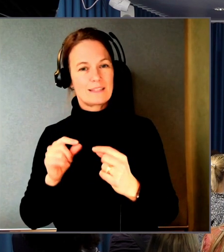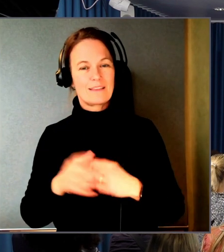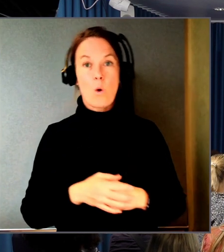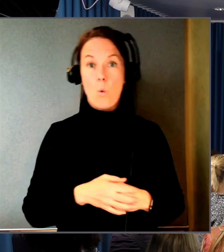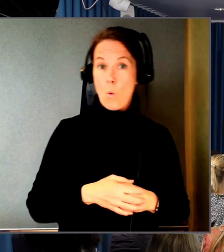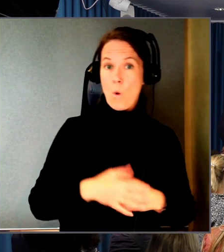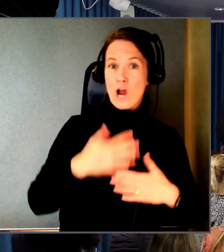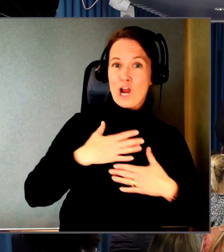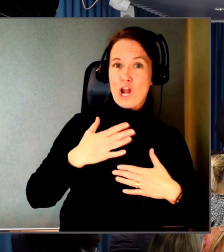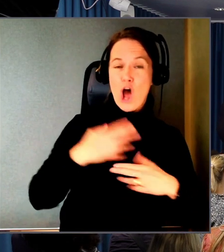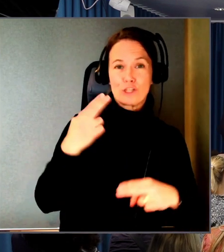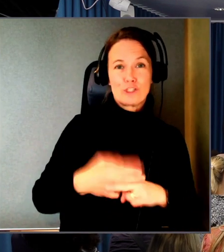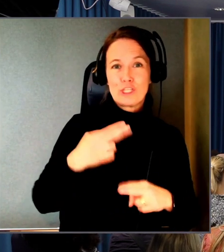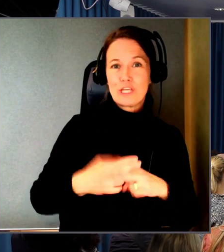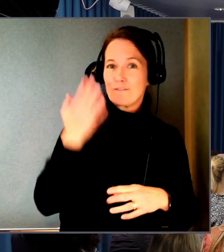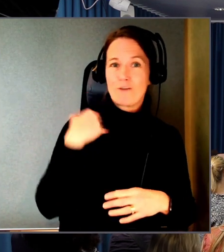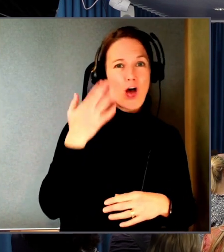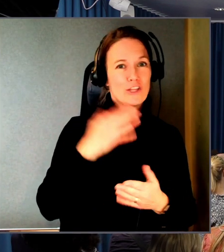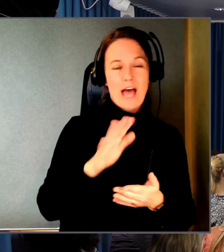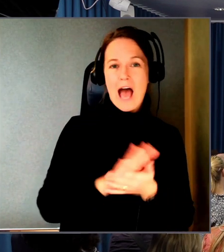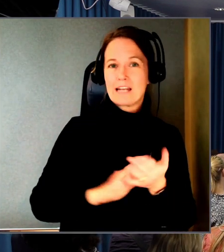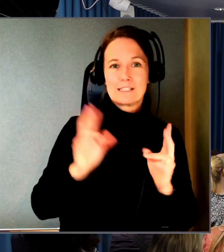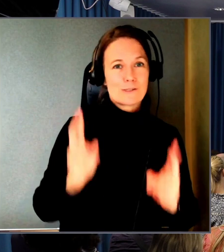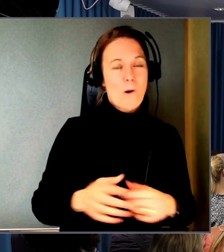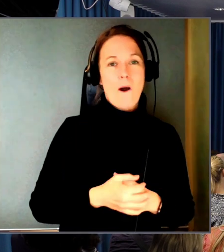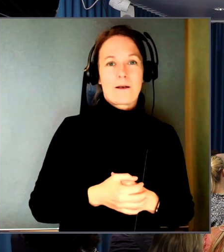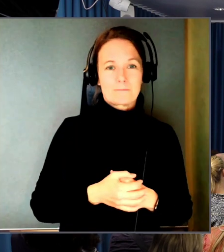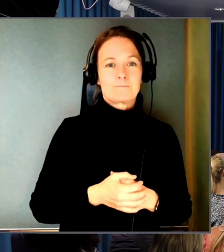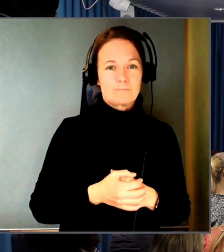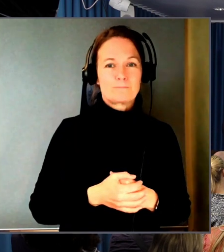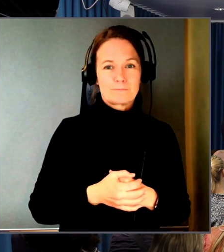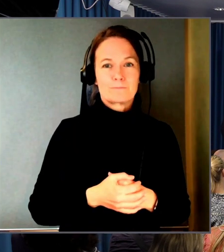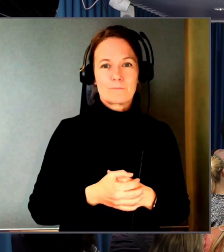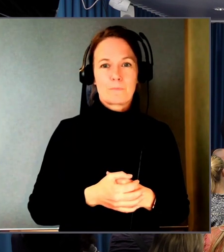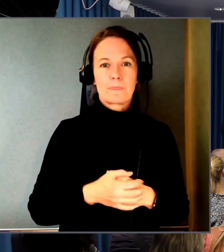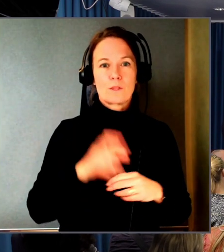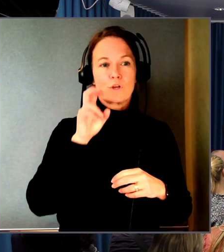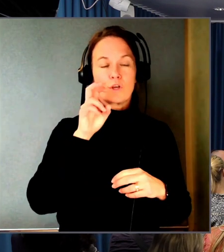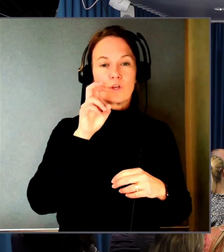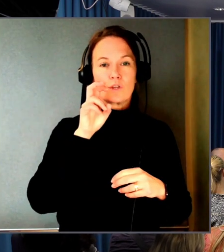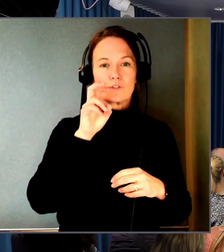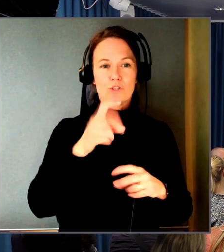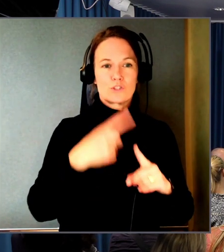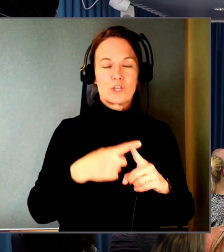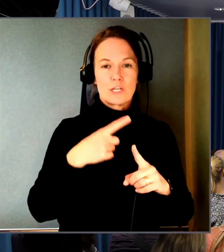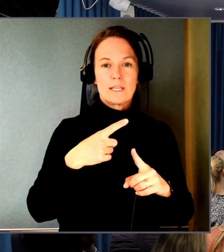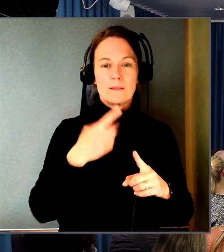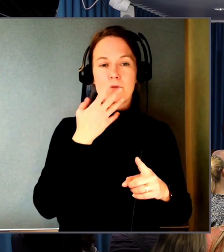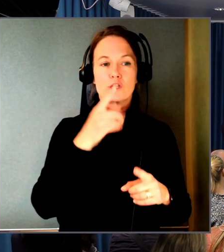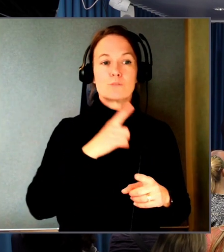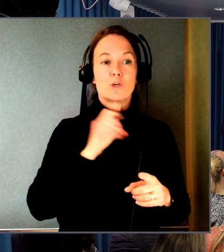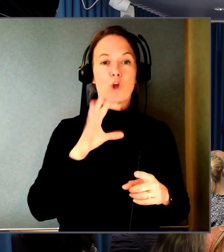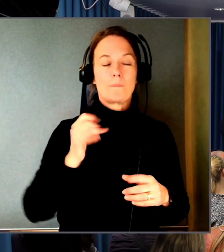Så har det inte varit traditionellt. Nej. Tydligen pratas det mycket tillgänglighet bland utvecklare.